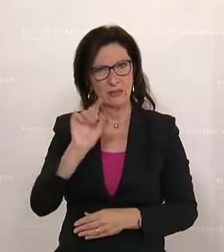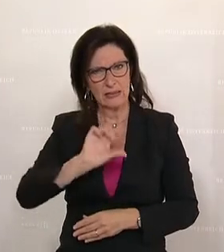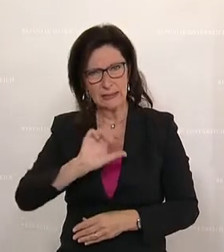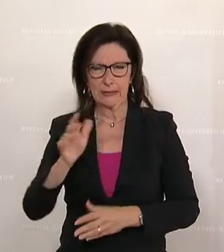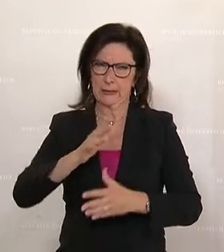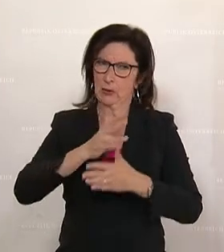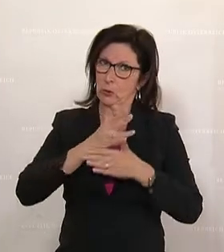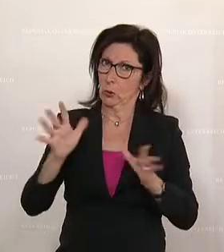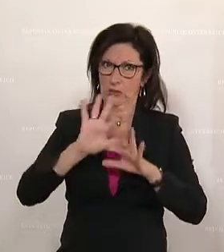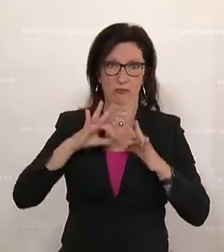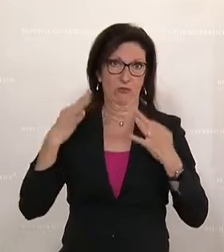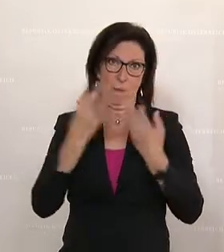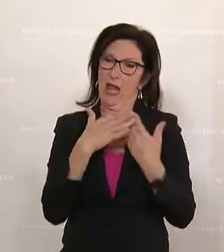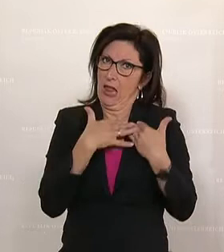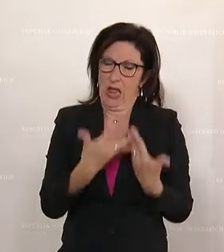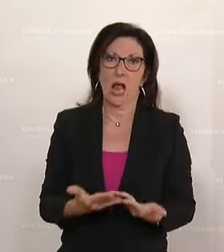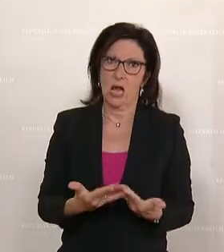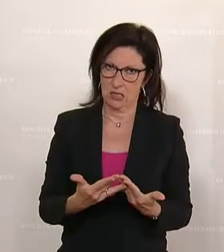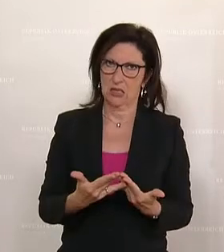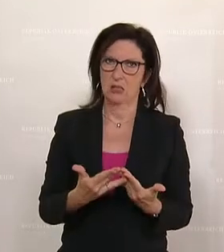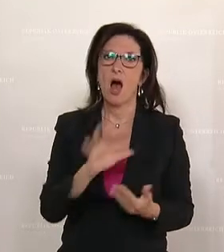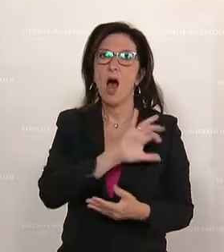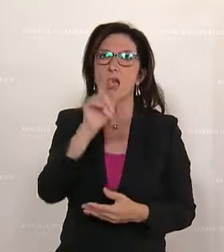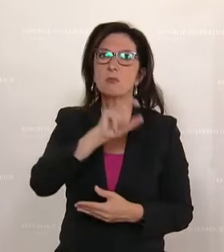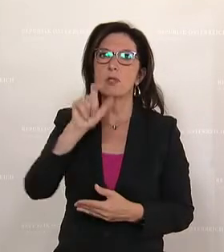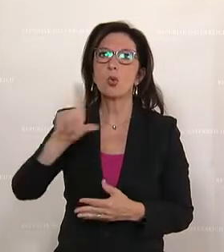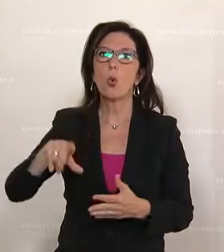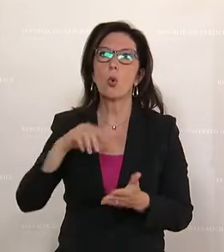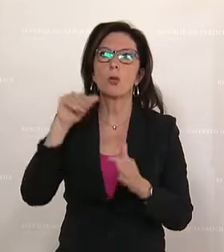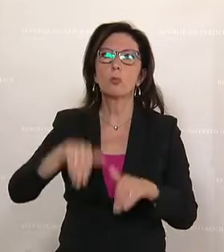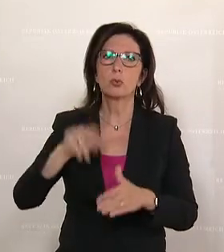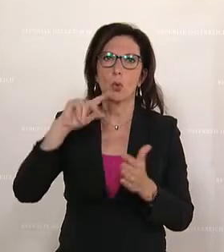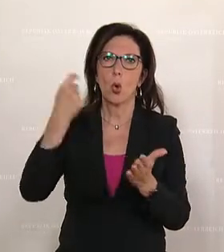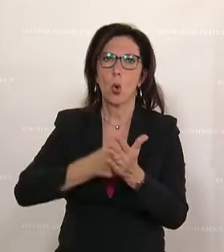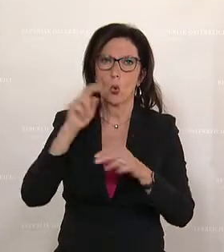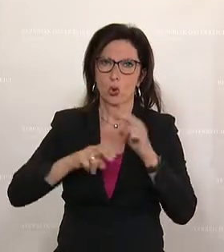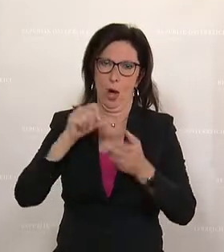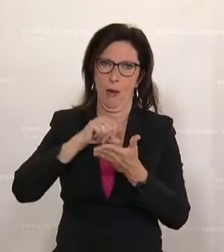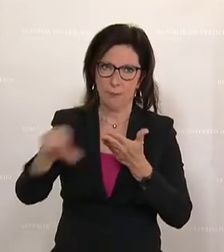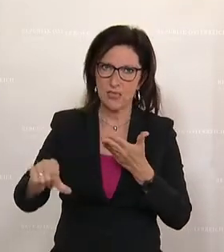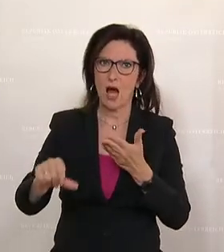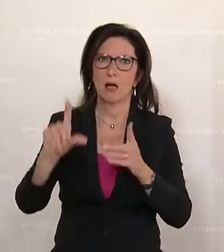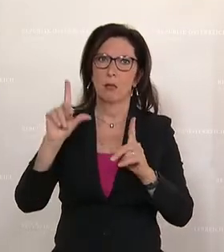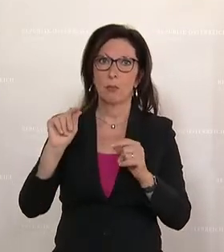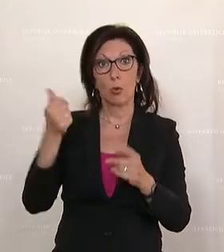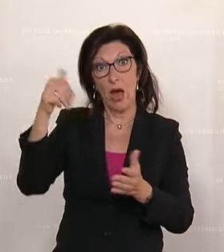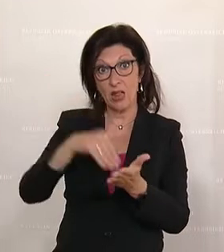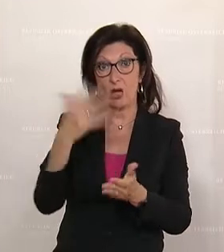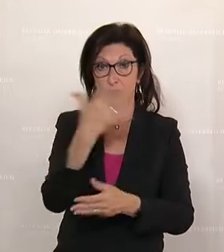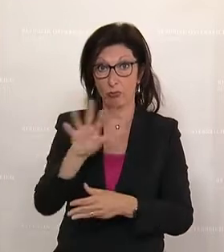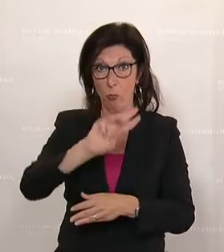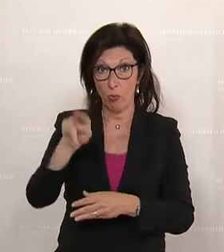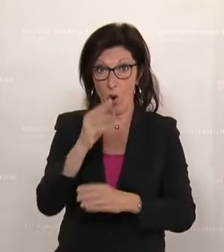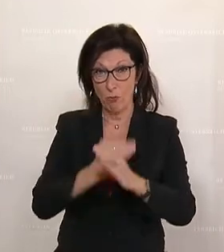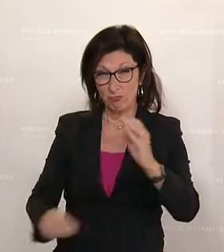familienpolitischen Entlastungsmaßnahmen von allen, Lohnsteuer zahlen und damit zum Gesamtwohl im Staat beitragen. Das sind von 1.500 Euro